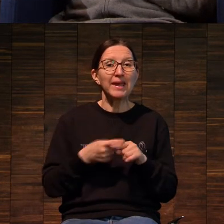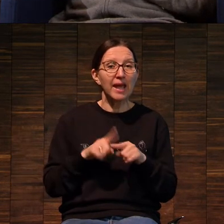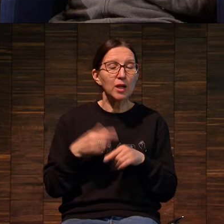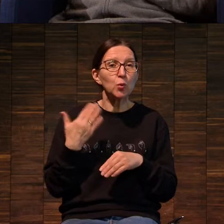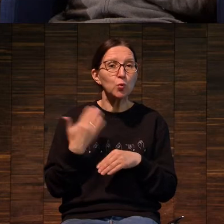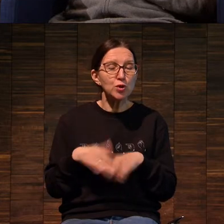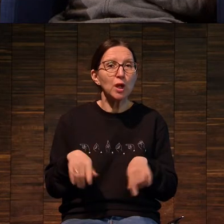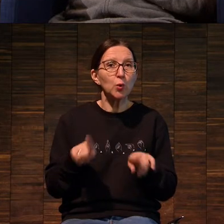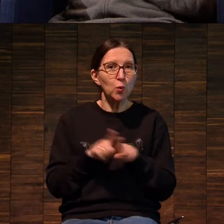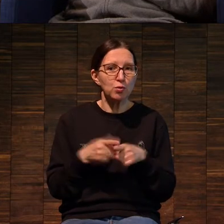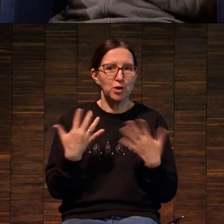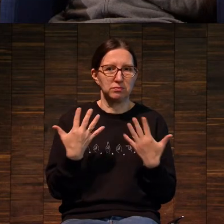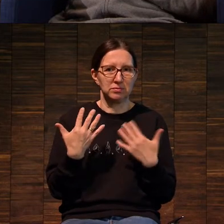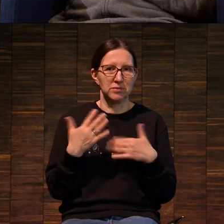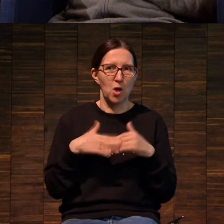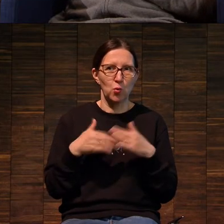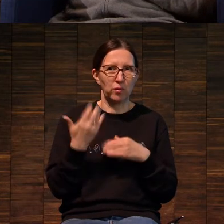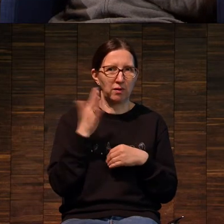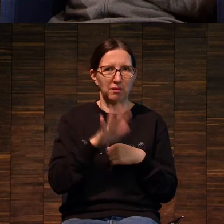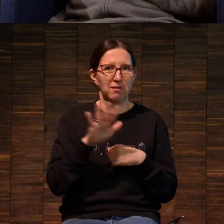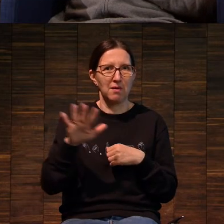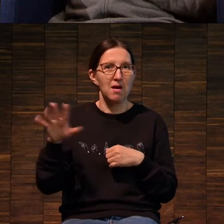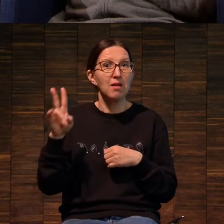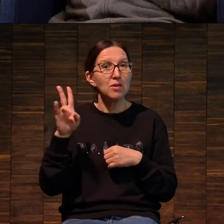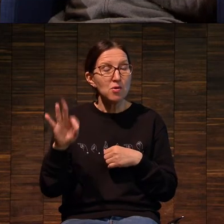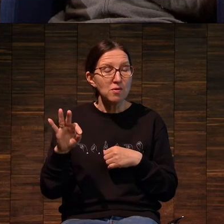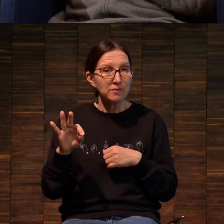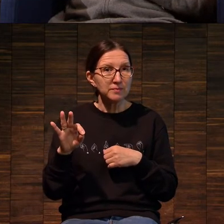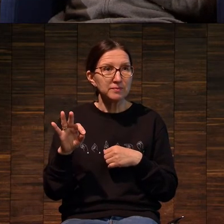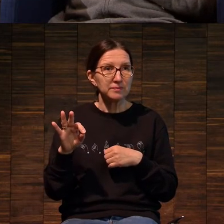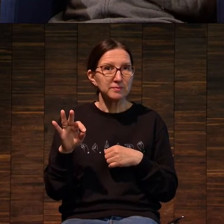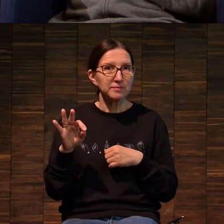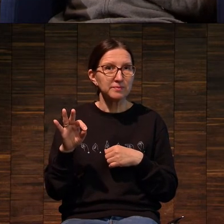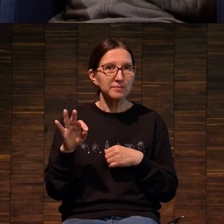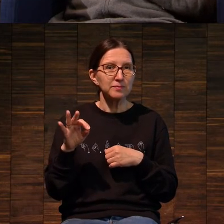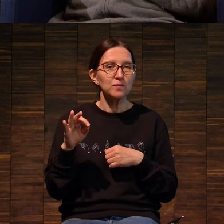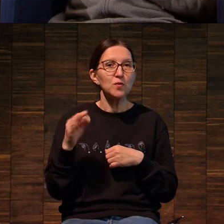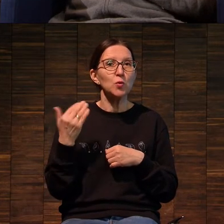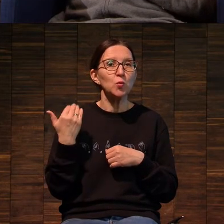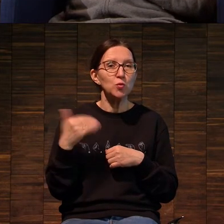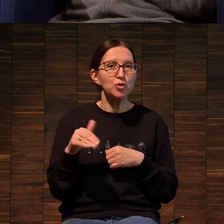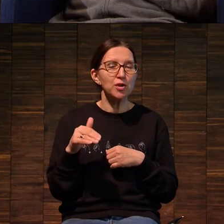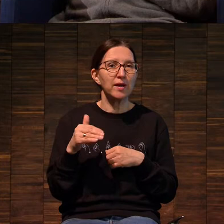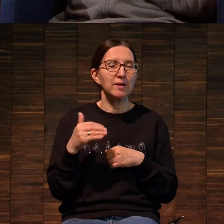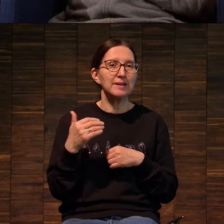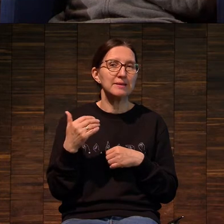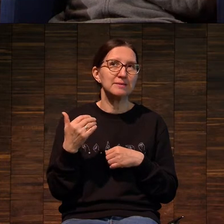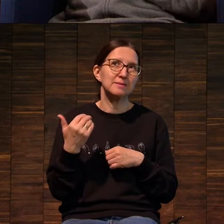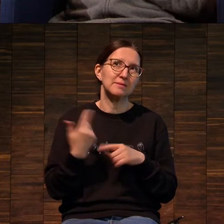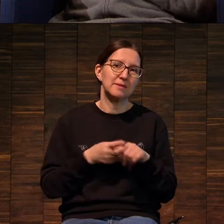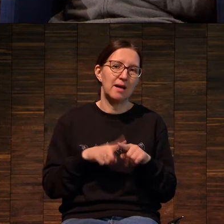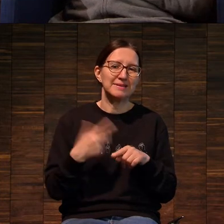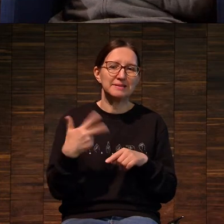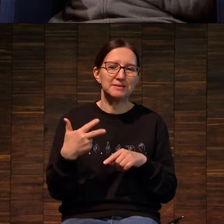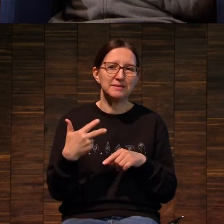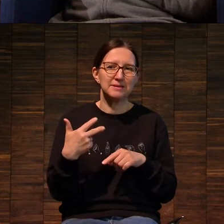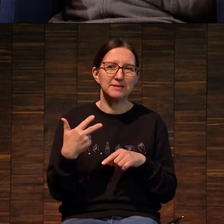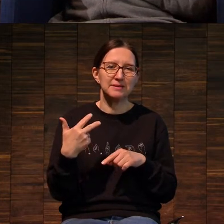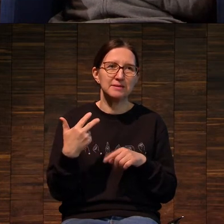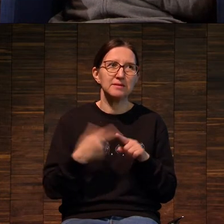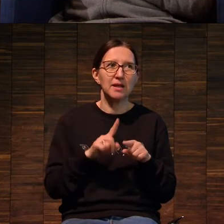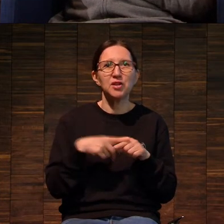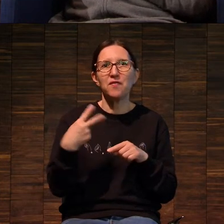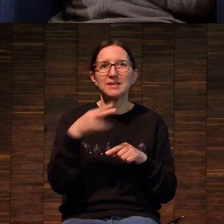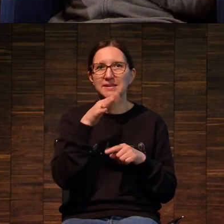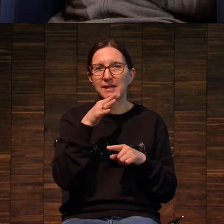тоже руки, только на три десятка тысячелетий позже, на два